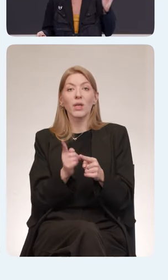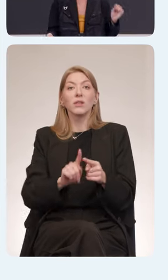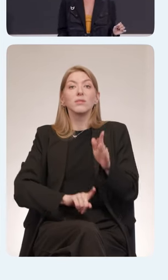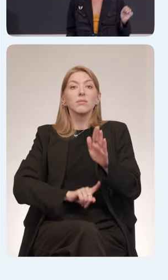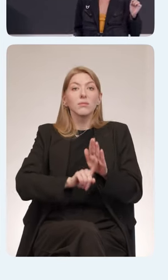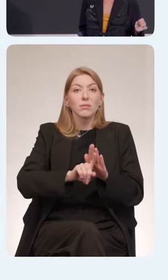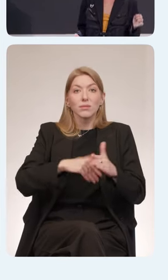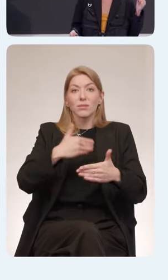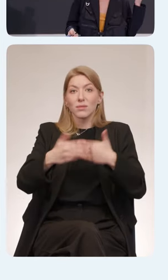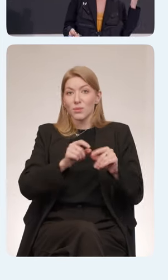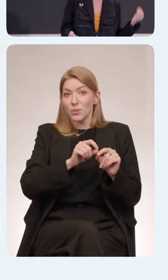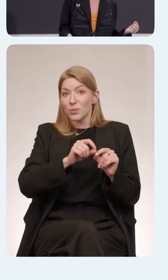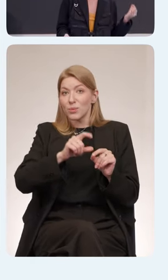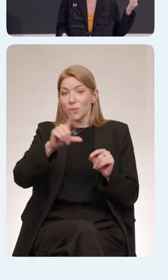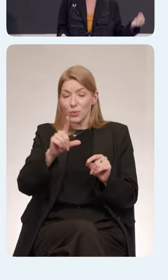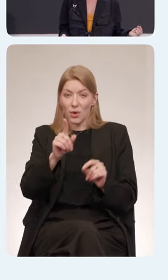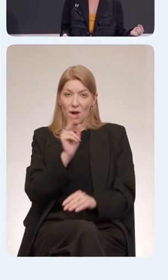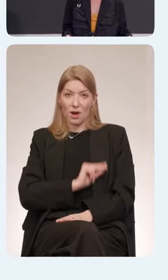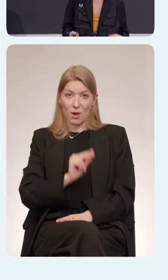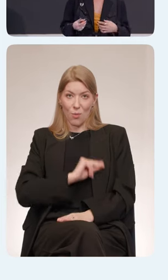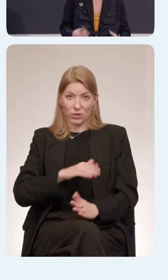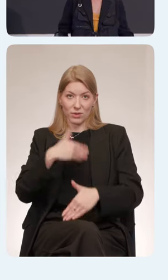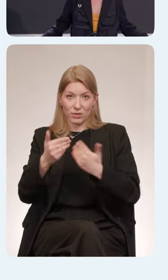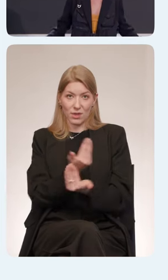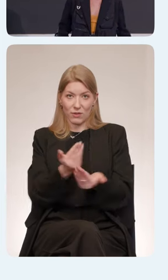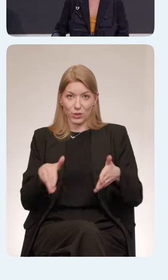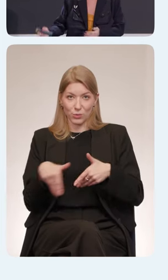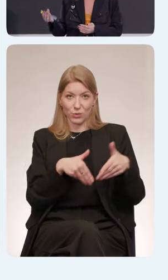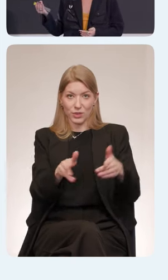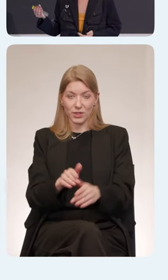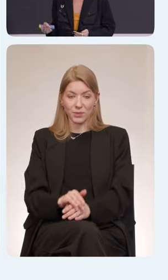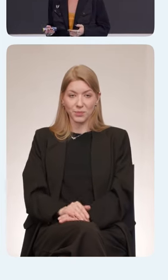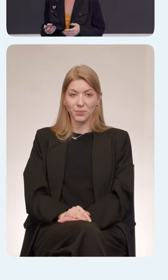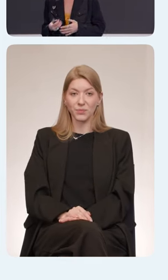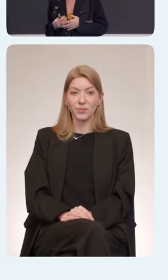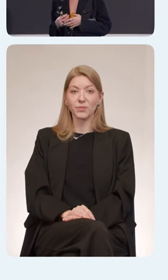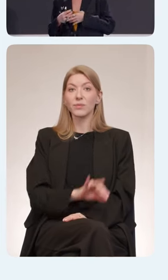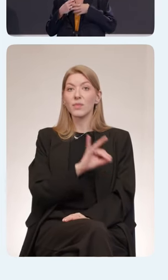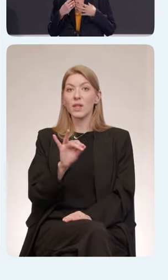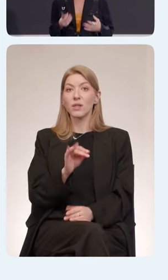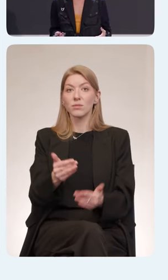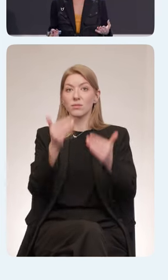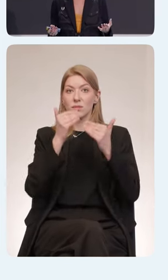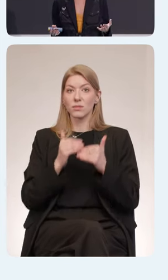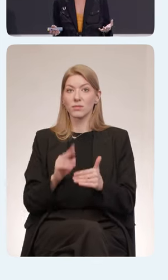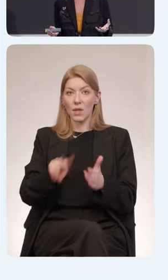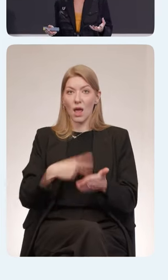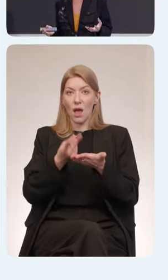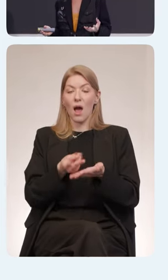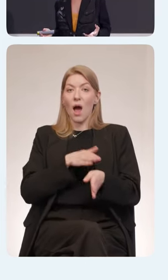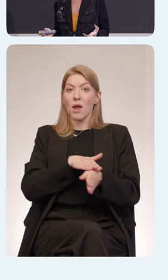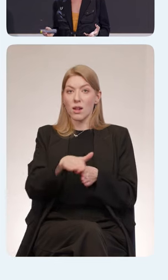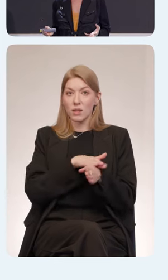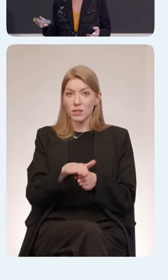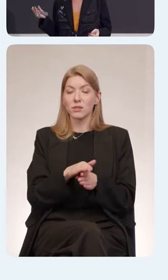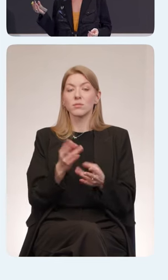хотя бы на небольшом отрезке продуктового пути. Стадия релиза. Все забывают про то, что изменения в продукте нужно